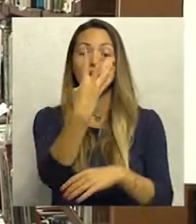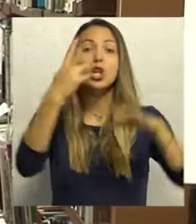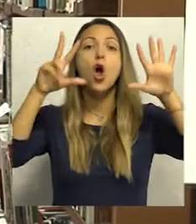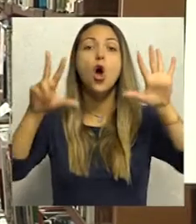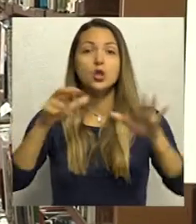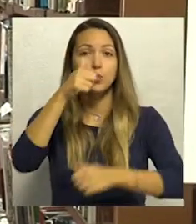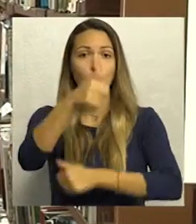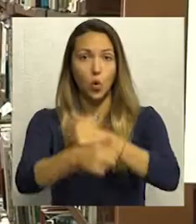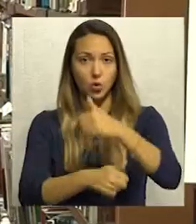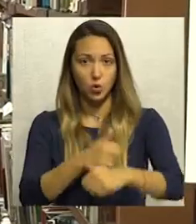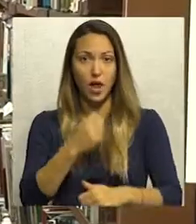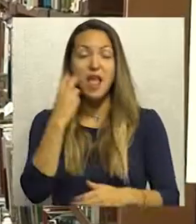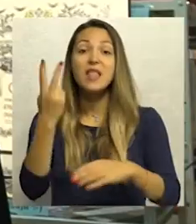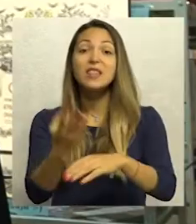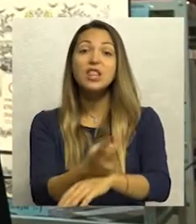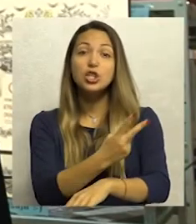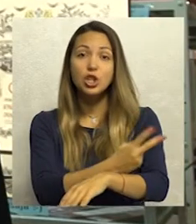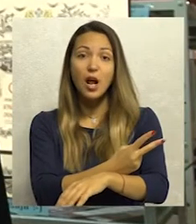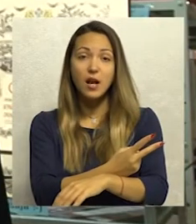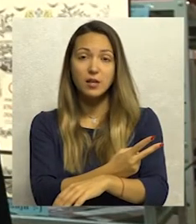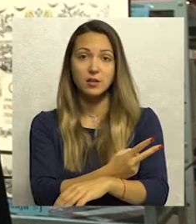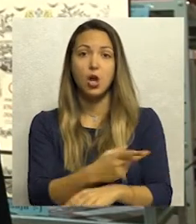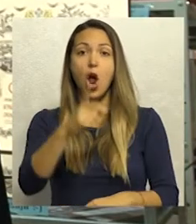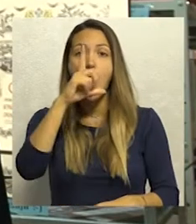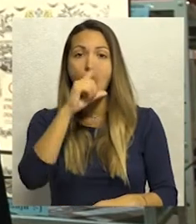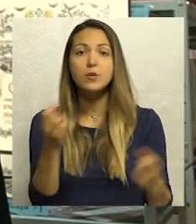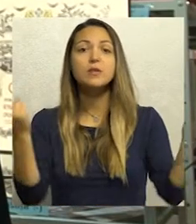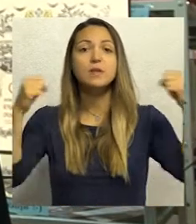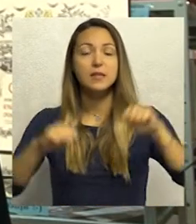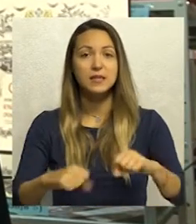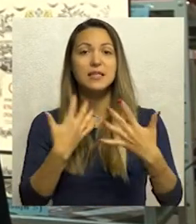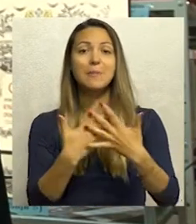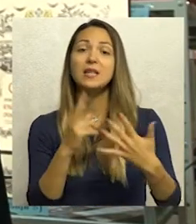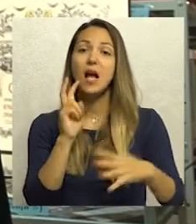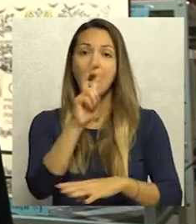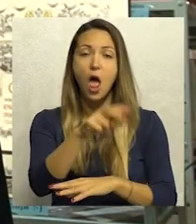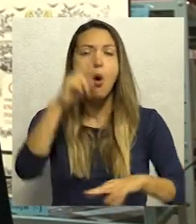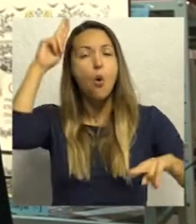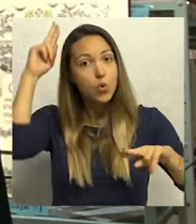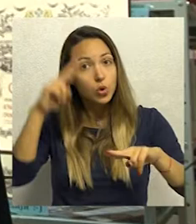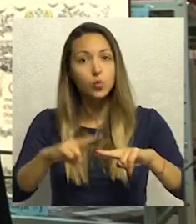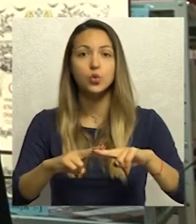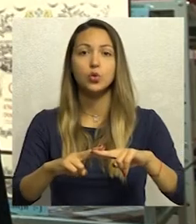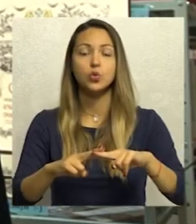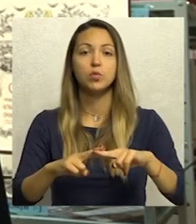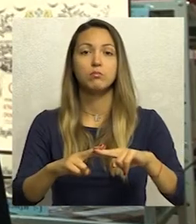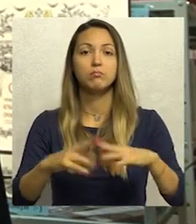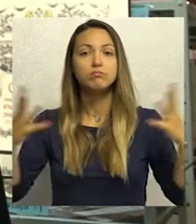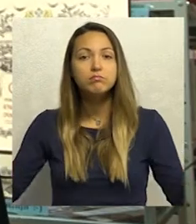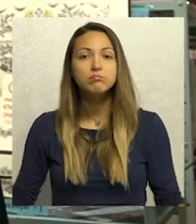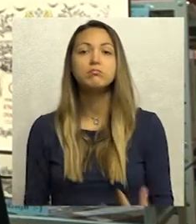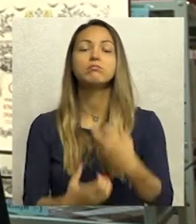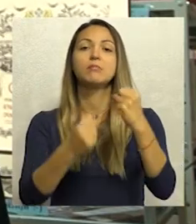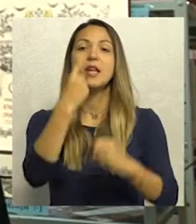kada je država u liku opštinskih vlasti Sremskih Karlovaca, odlučila da zasnuje jednu državnu,